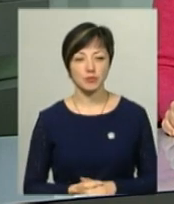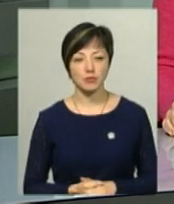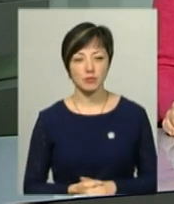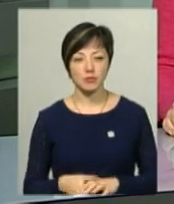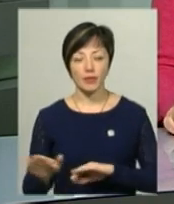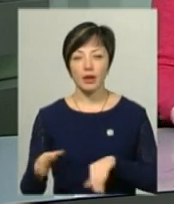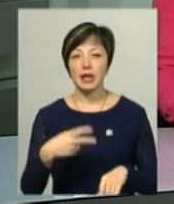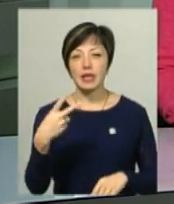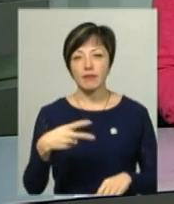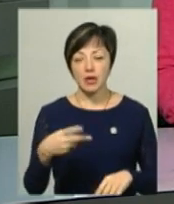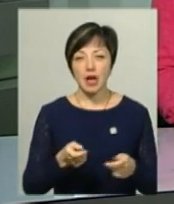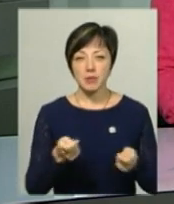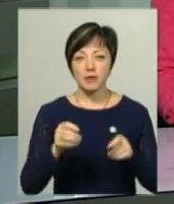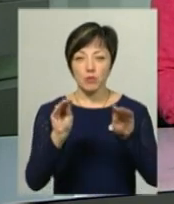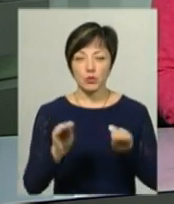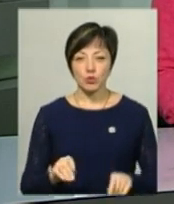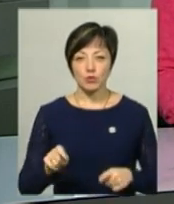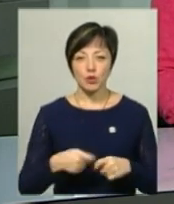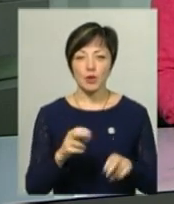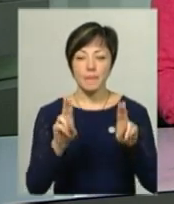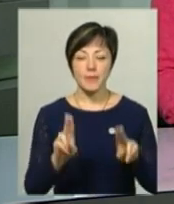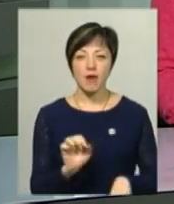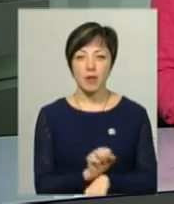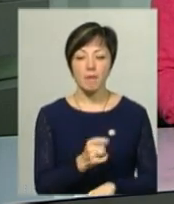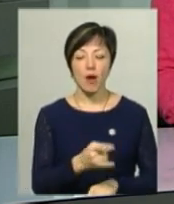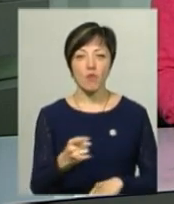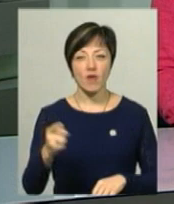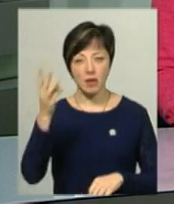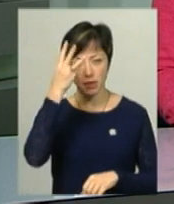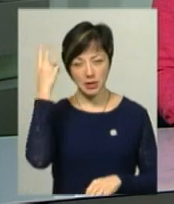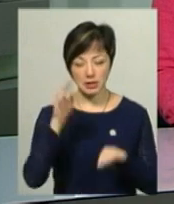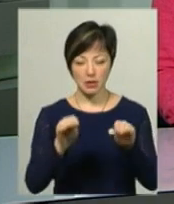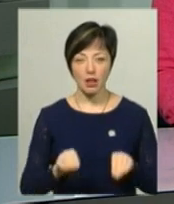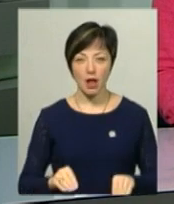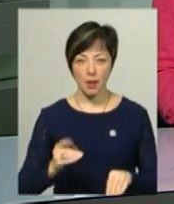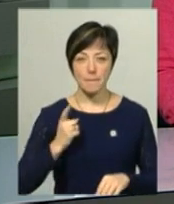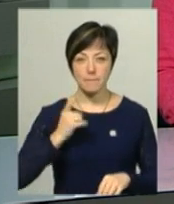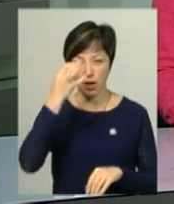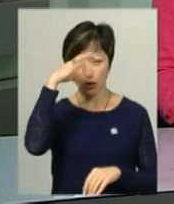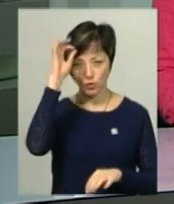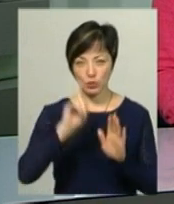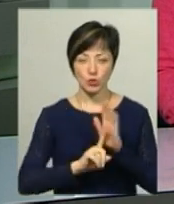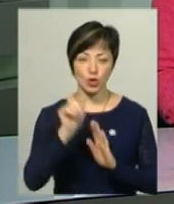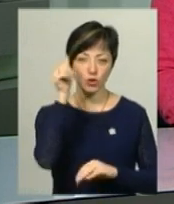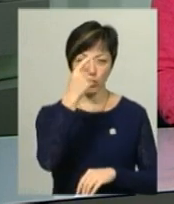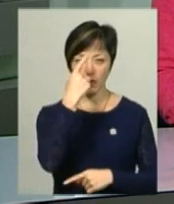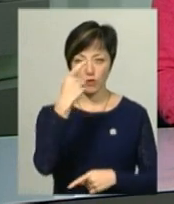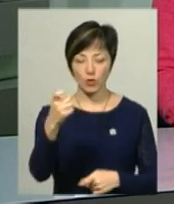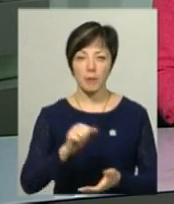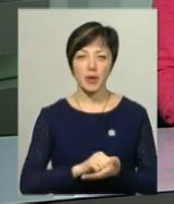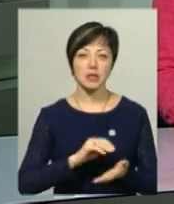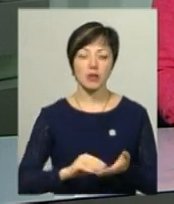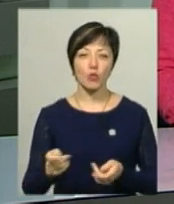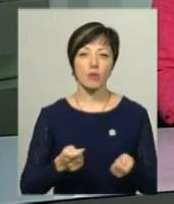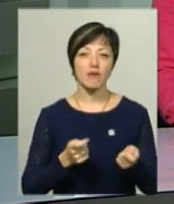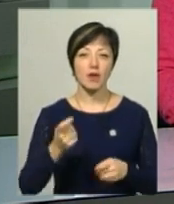20 адміністративних протоколів з порушень правил паркування у Хмельницькому склали патрульні з початку року. Про це повідомив прес-секретар управління патрульної